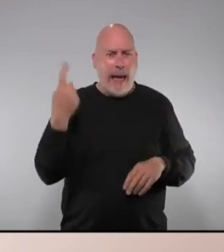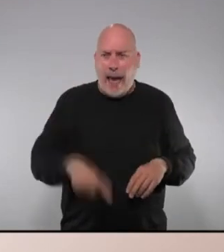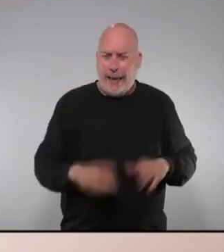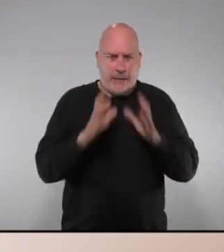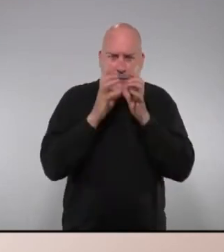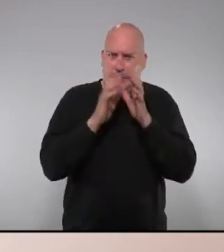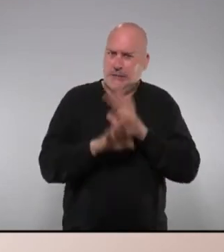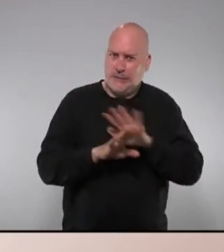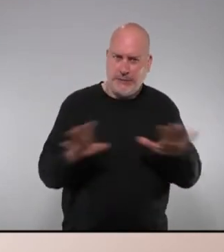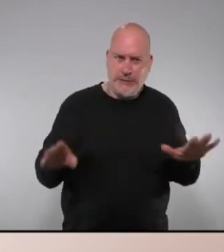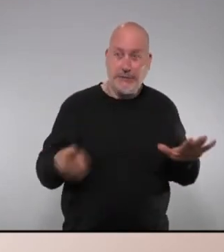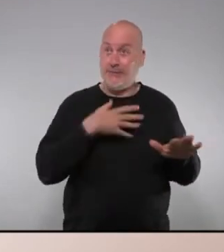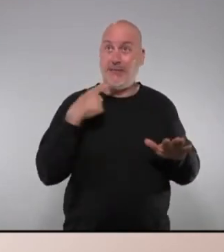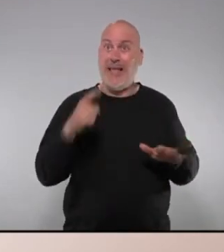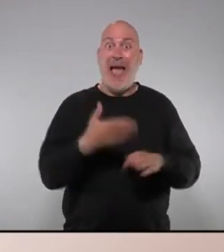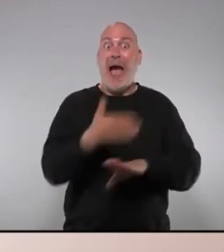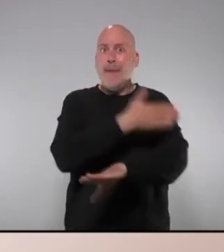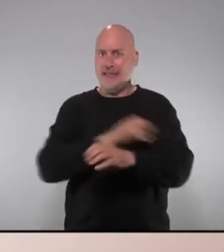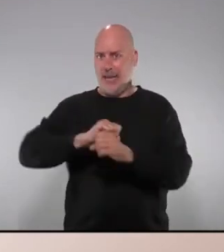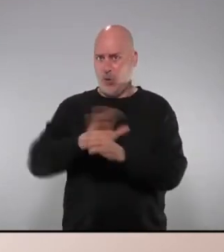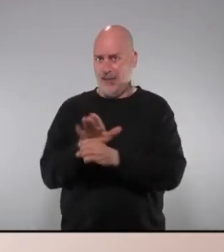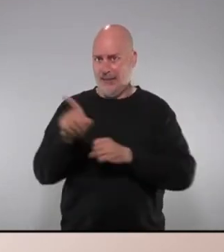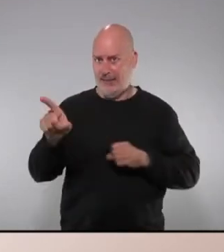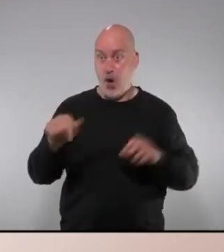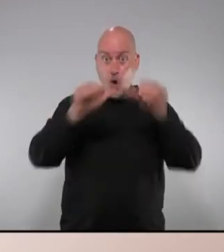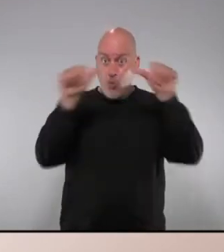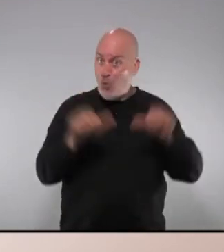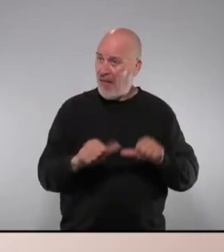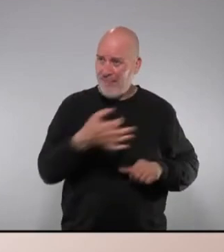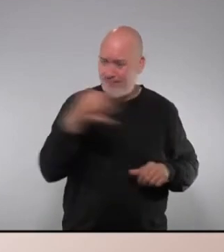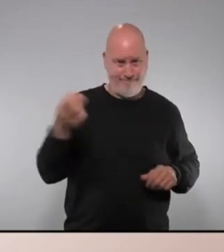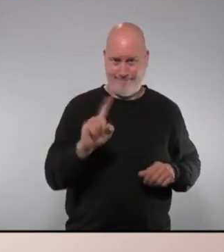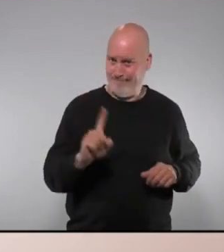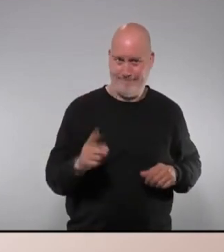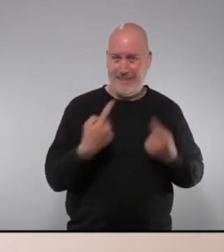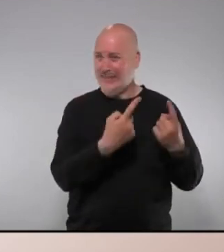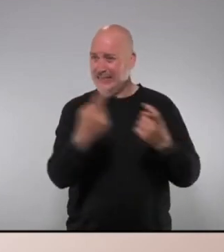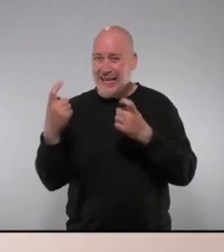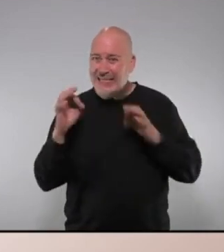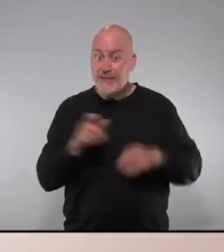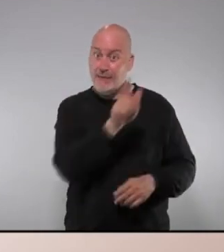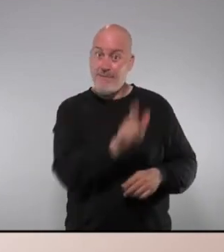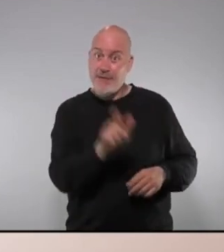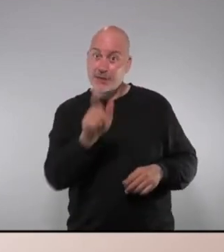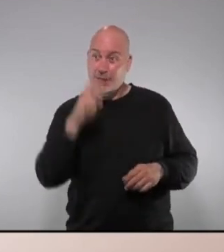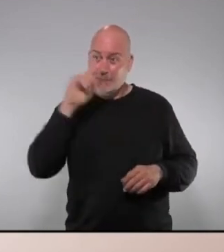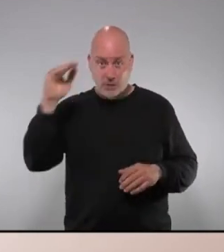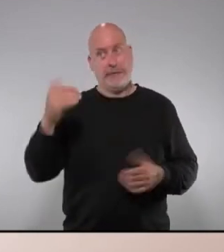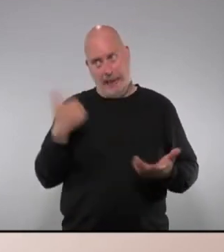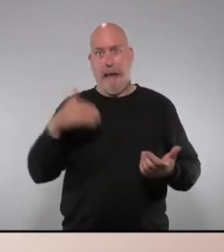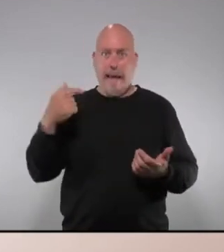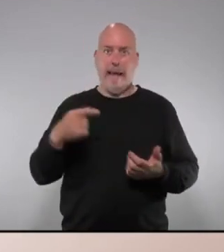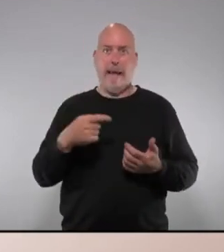obsolescència programada abans de la Covid que el model no estava bé que no era apte per les necessitats d'una població cada vegada més envellida